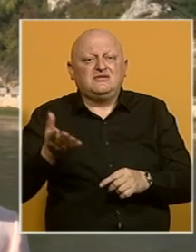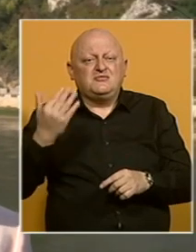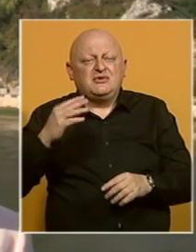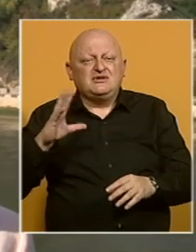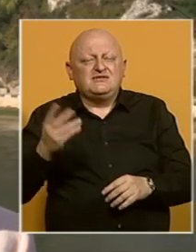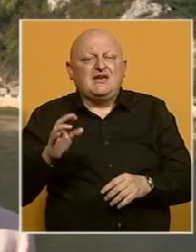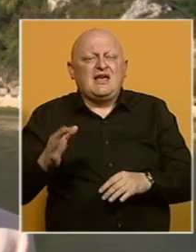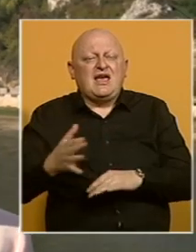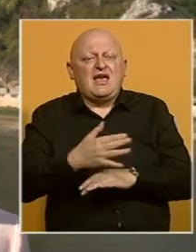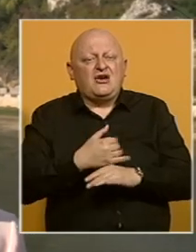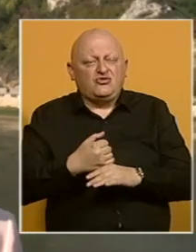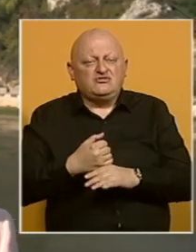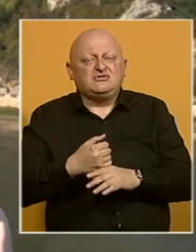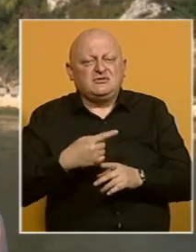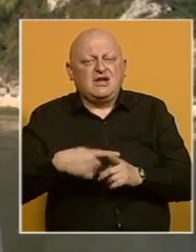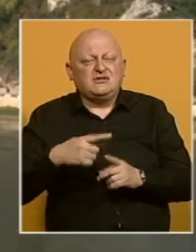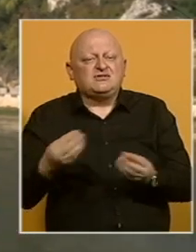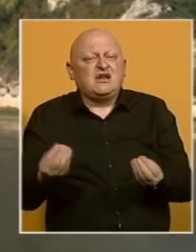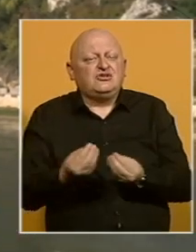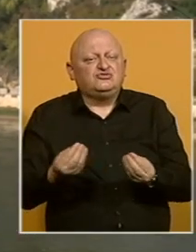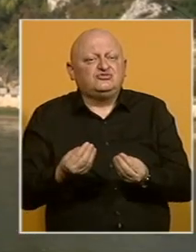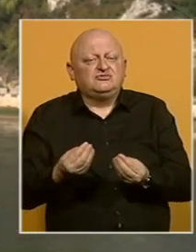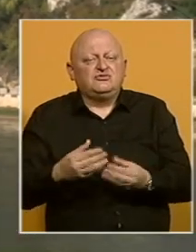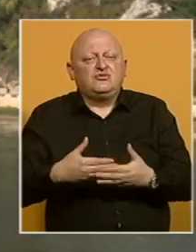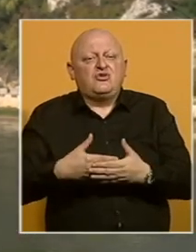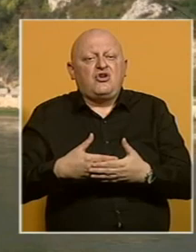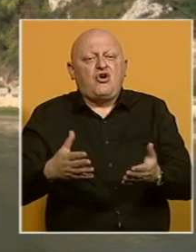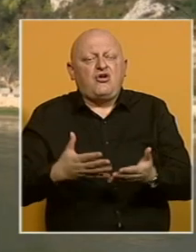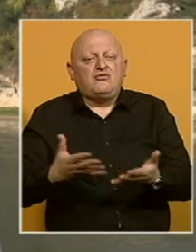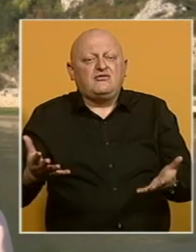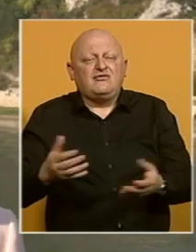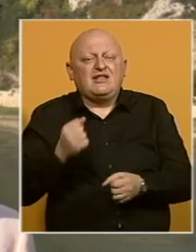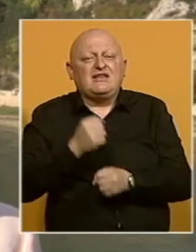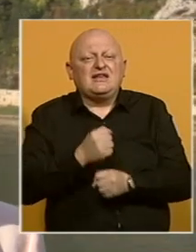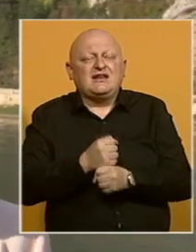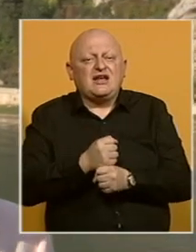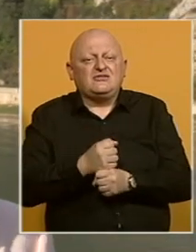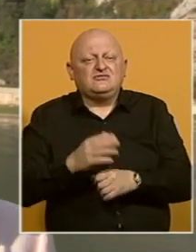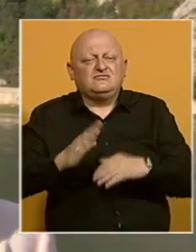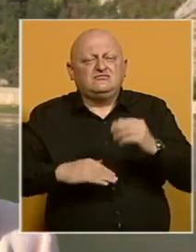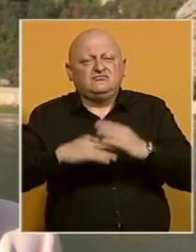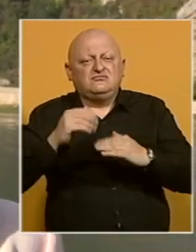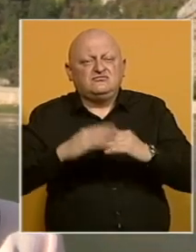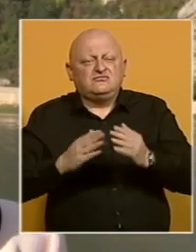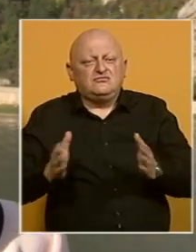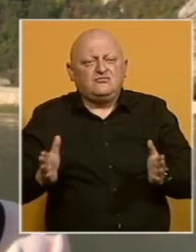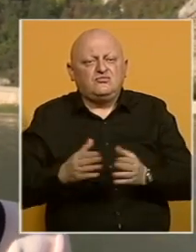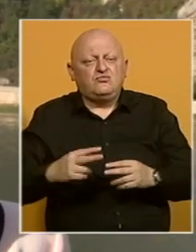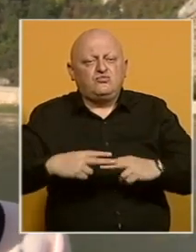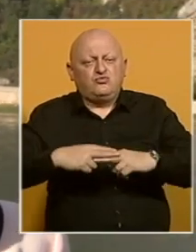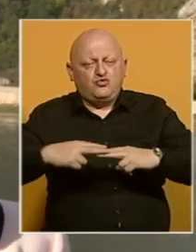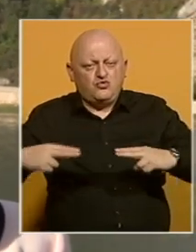svega ekonomski opravdan. Zašto? Zato što se otvaraju veliki radovi. Gradi se uskotračna